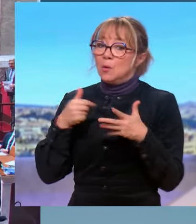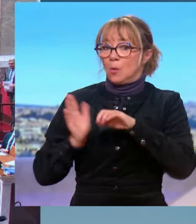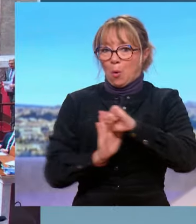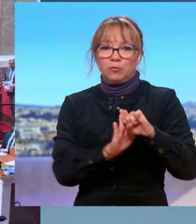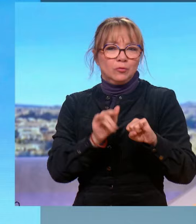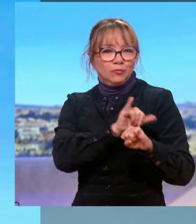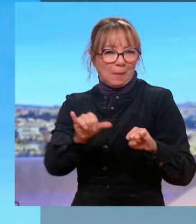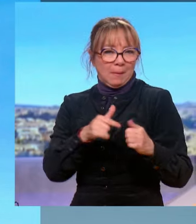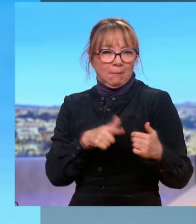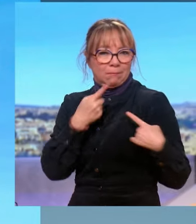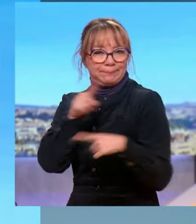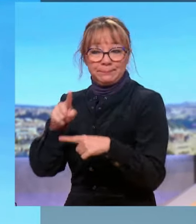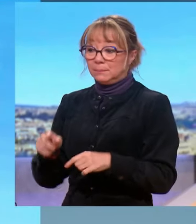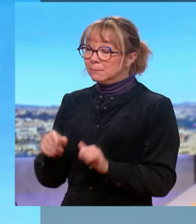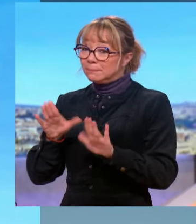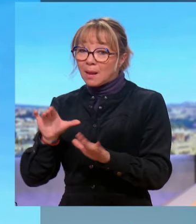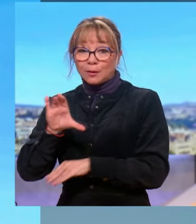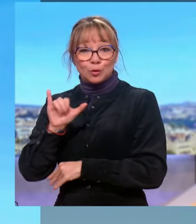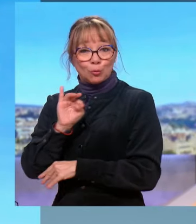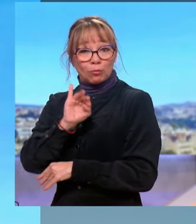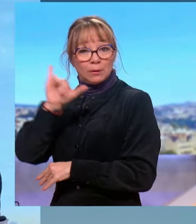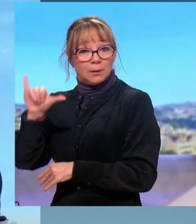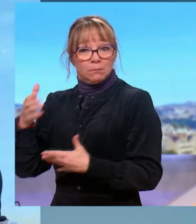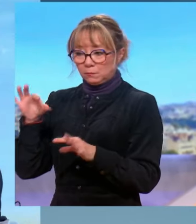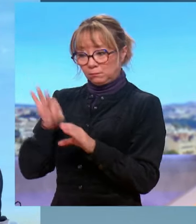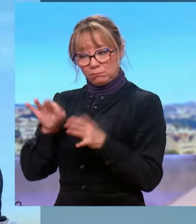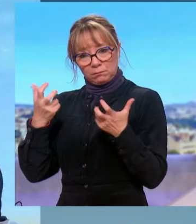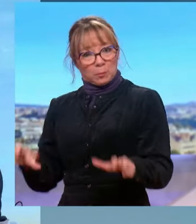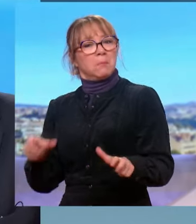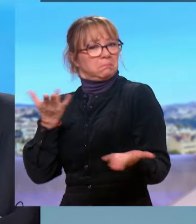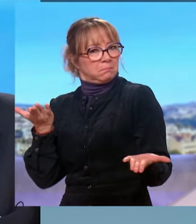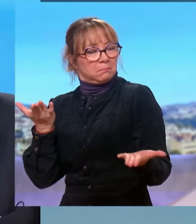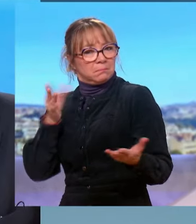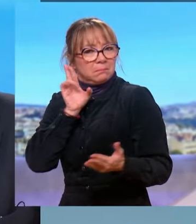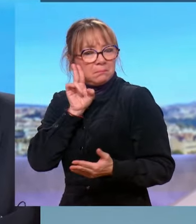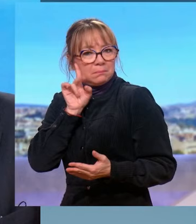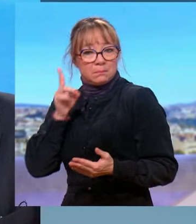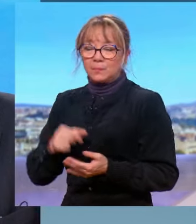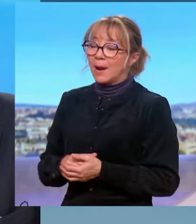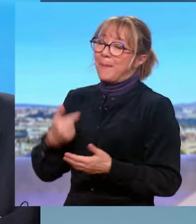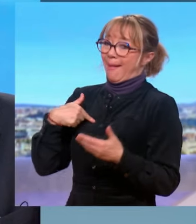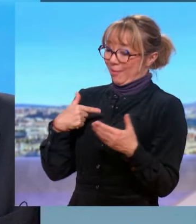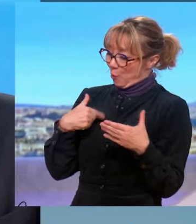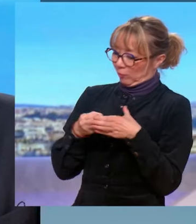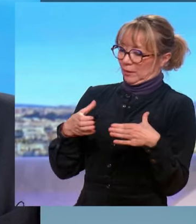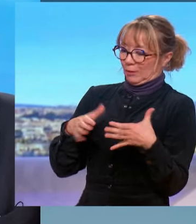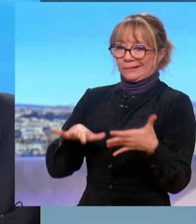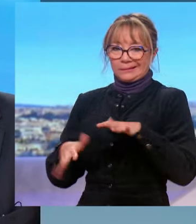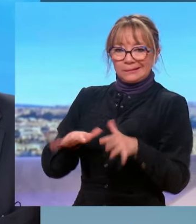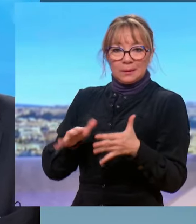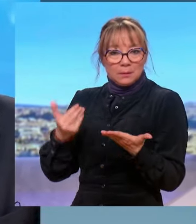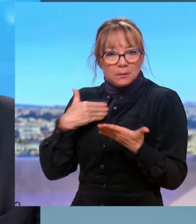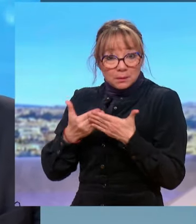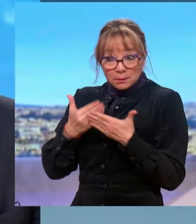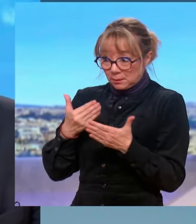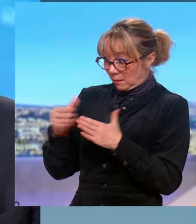Et pourtant, Éric Ciotti a dit il y a quelques jours qu'il ne voterait pas ce texte, ça ne vous inquiète pas ? Vous savez, nous sommes en situation de majorité relative à l'Assemblée nationale. C